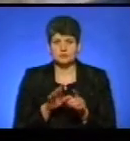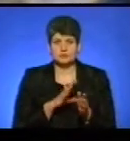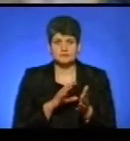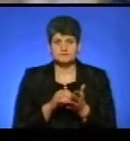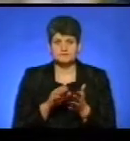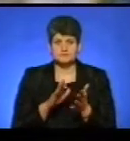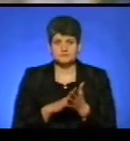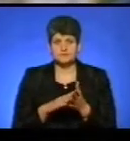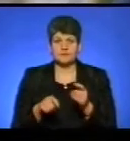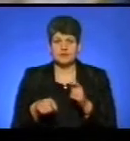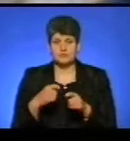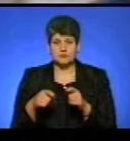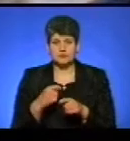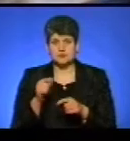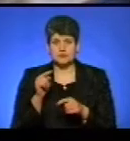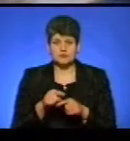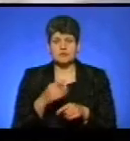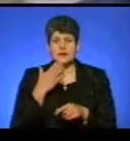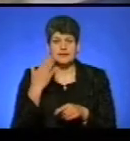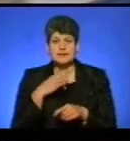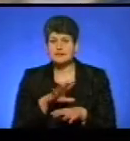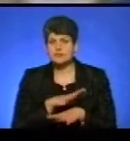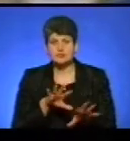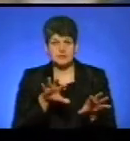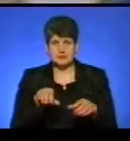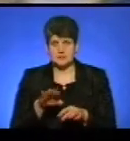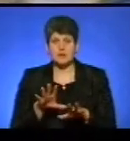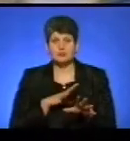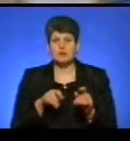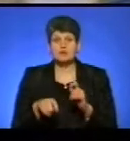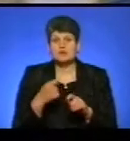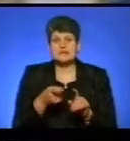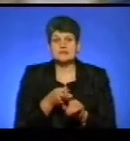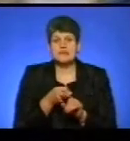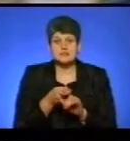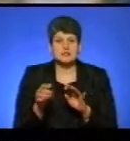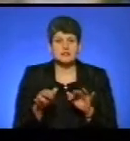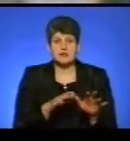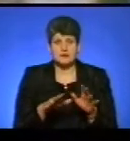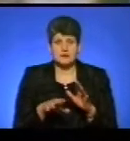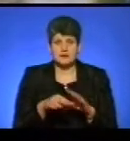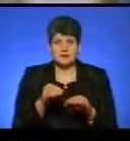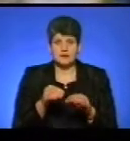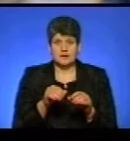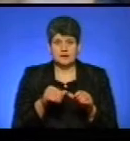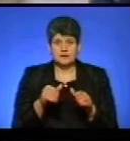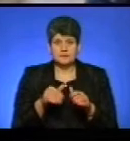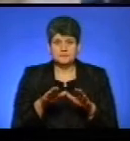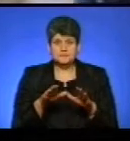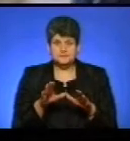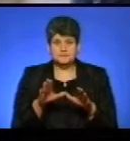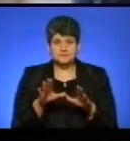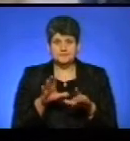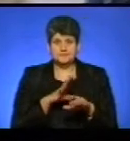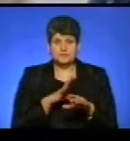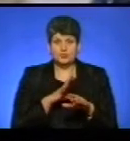порушення того, що агітація, відповідно, не була знята. Ну, і були порушення, які стосувалися вже безпосередньої діяльності дільничних виборчих комісій. Ті, які були зафіксовані,